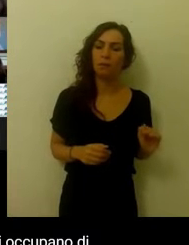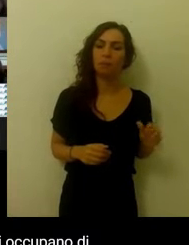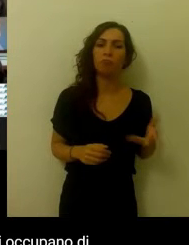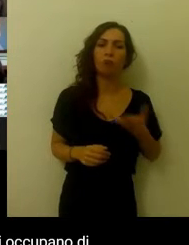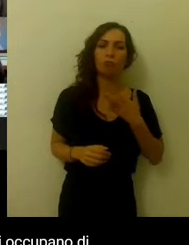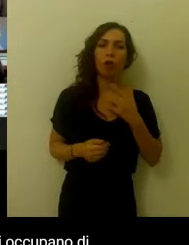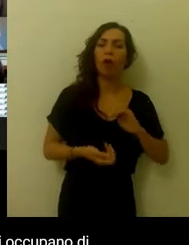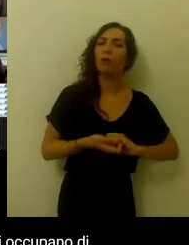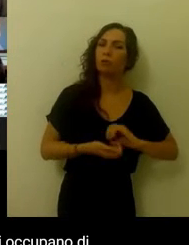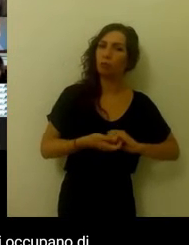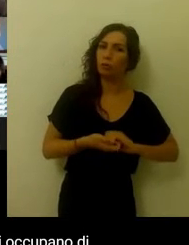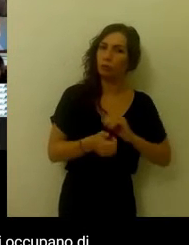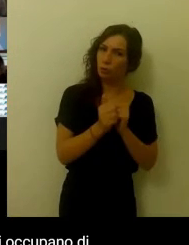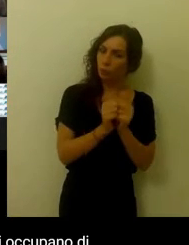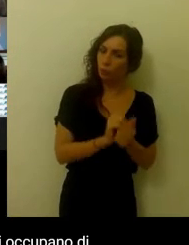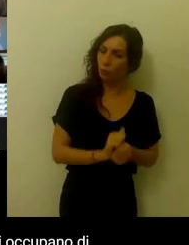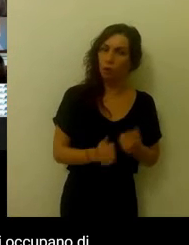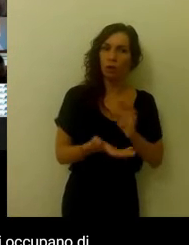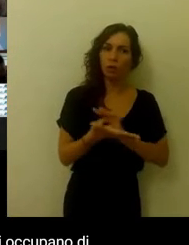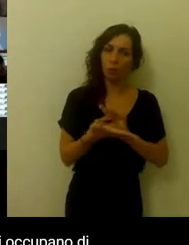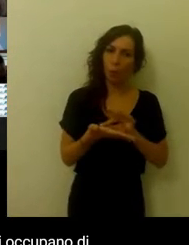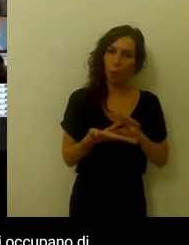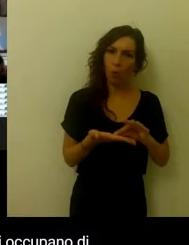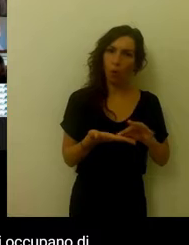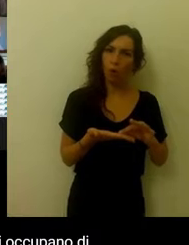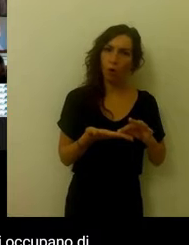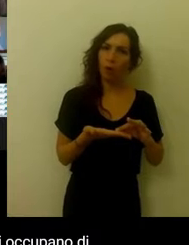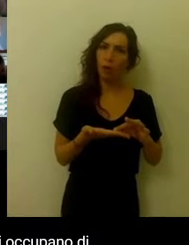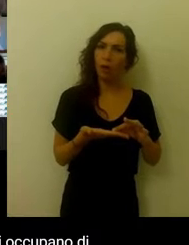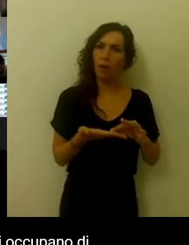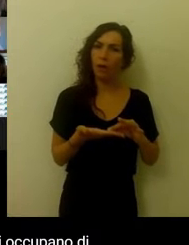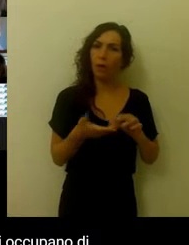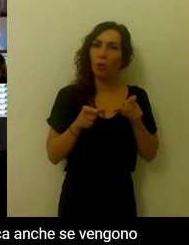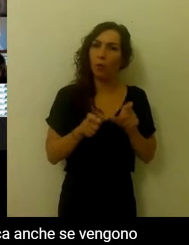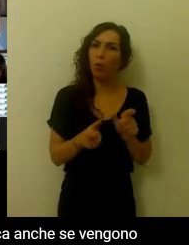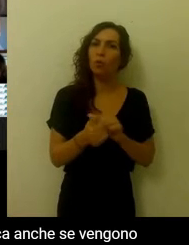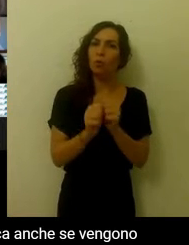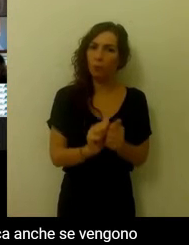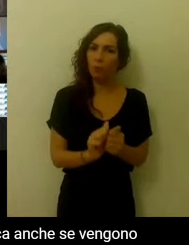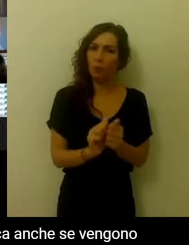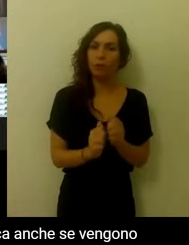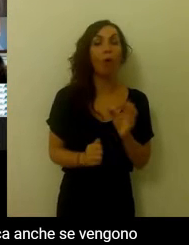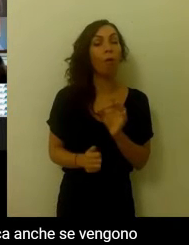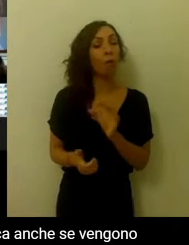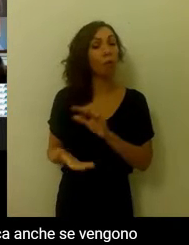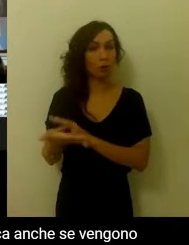associazioni sportive, le scuole che si occupano di sport, e la scuola stessa, nelle